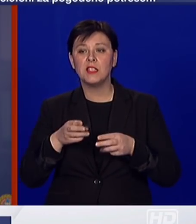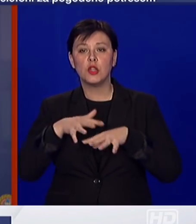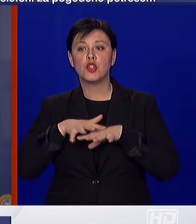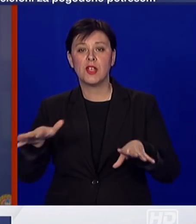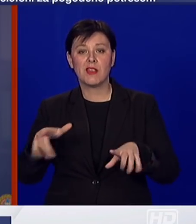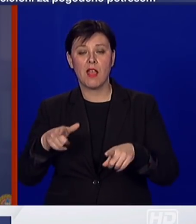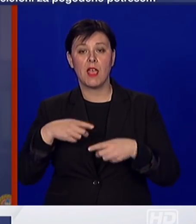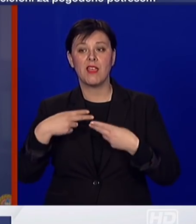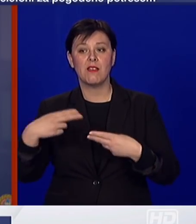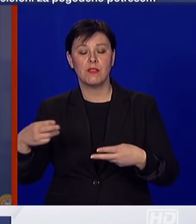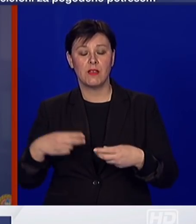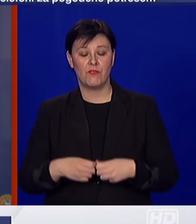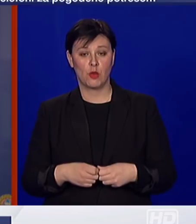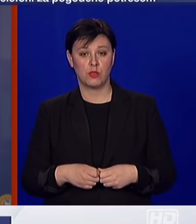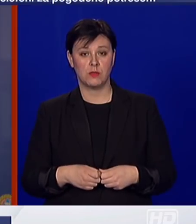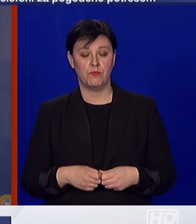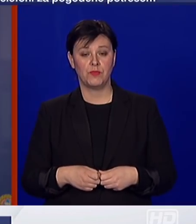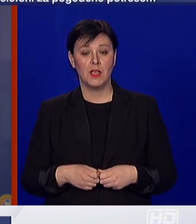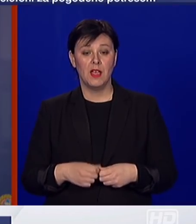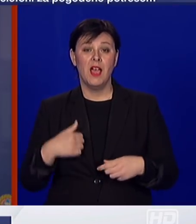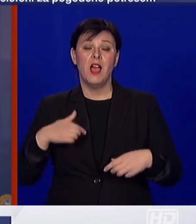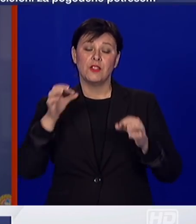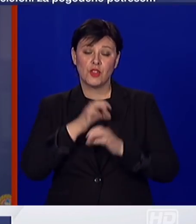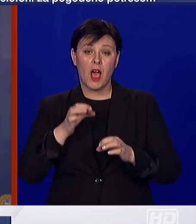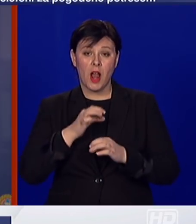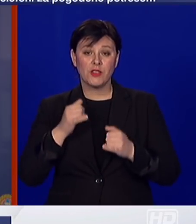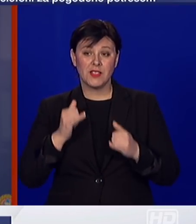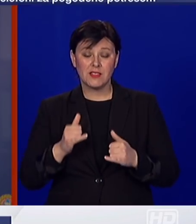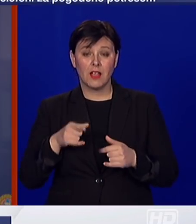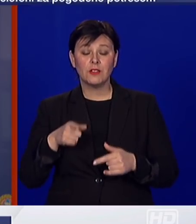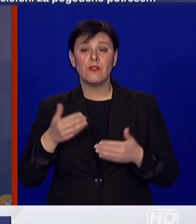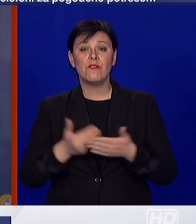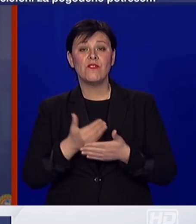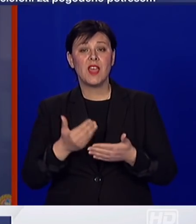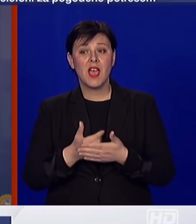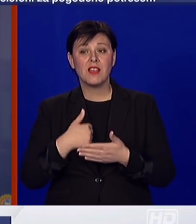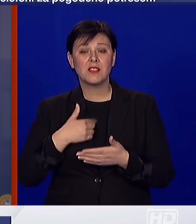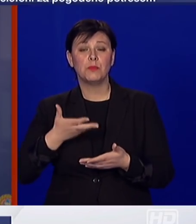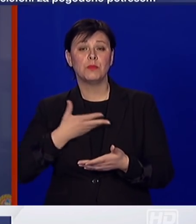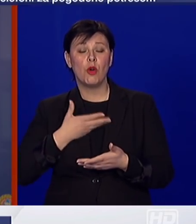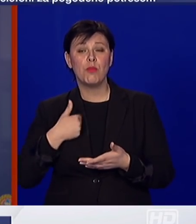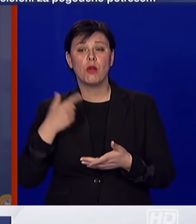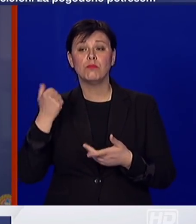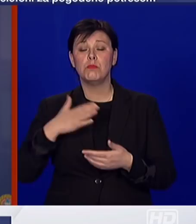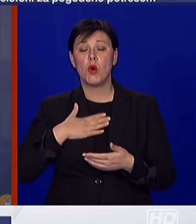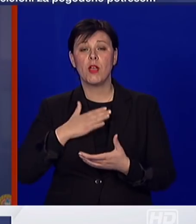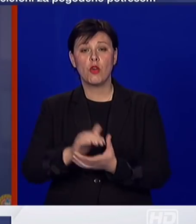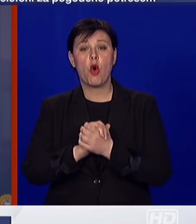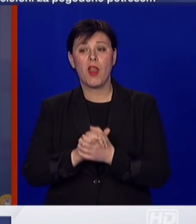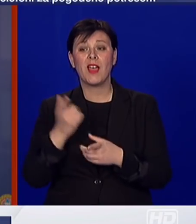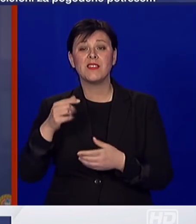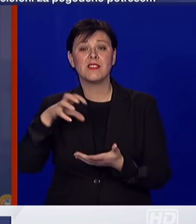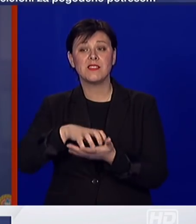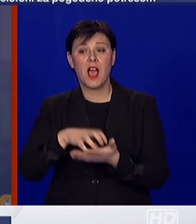me u ovom trenutku žalosti i što moram podijeliti s vama, a to su vijesti koje dolaze od mojih kolega i prijatelja iz Zadra,